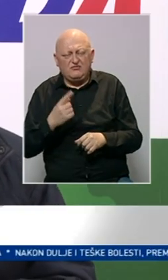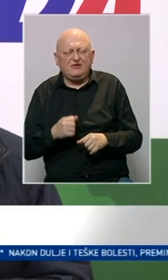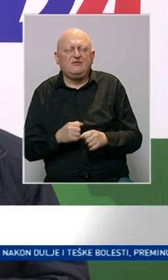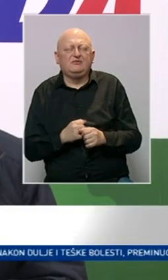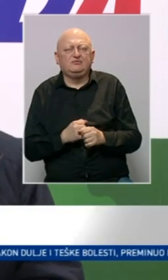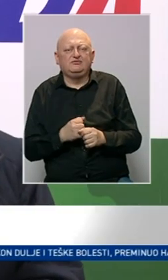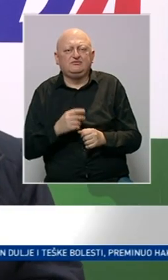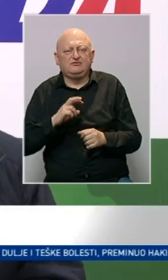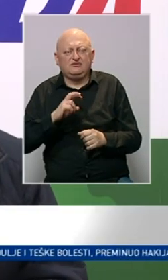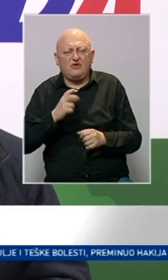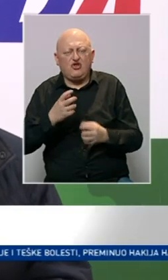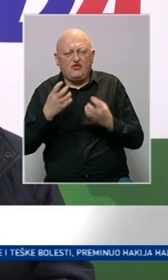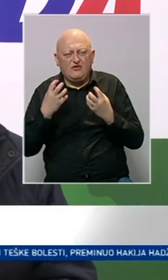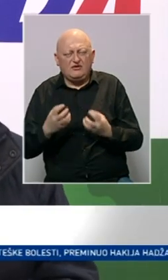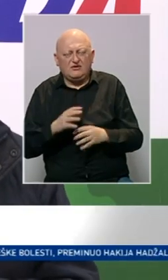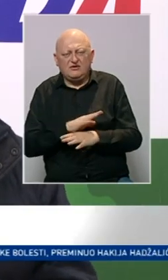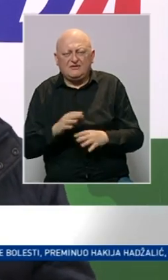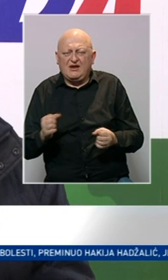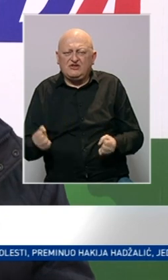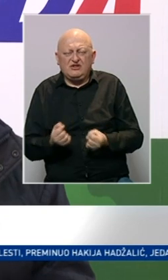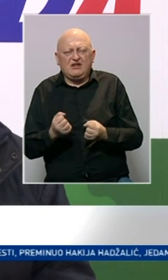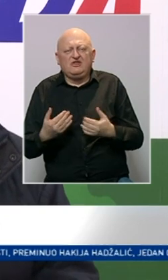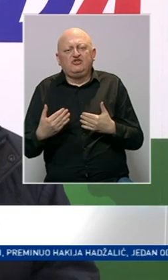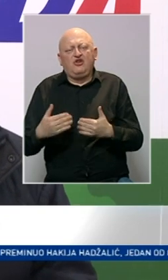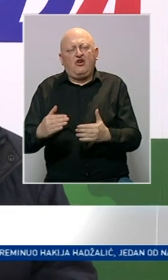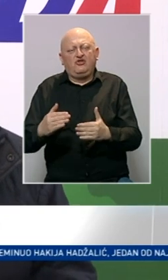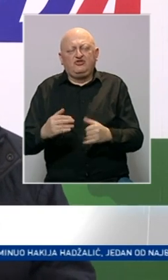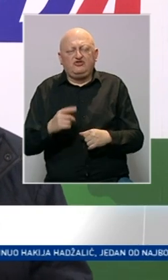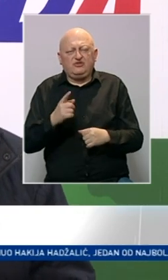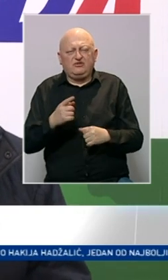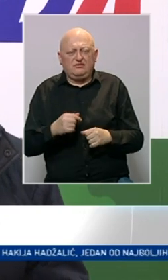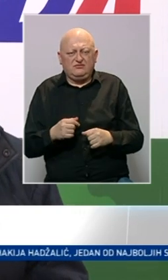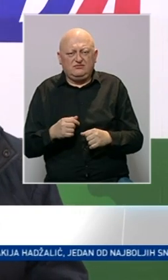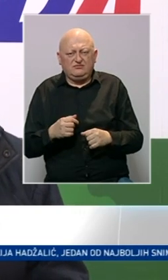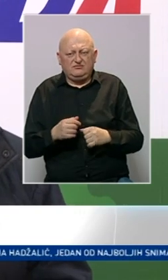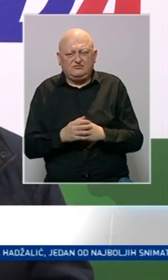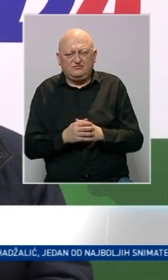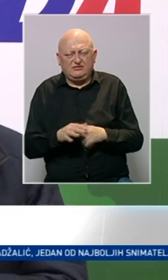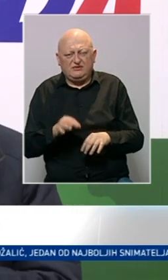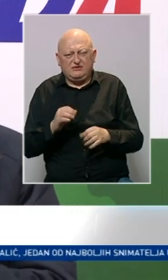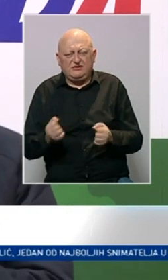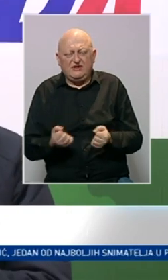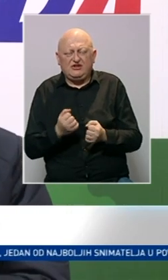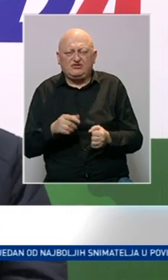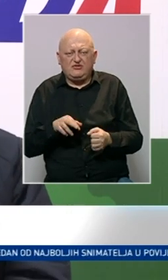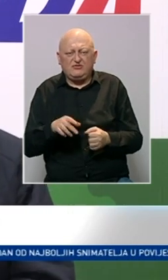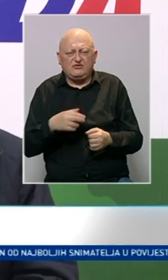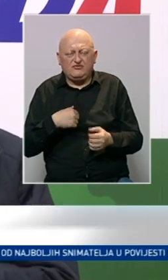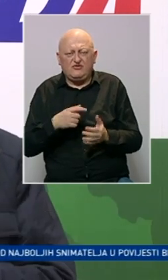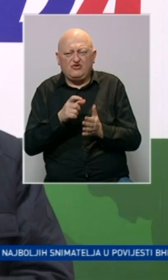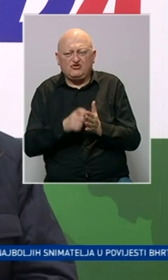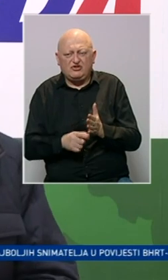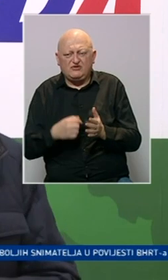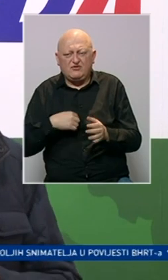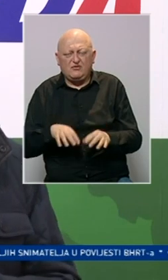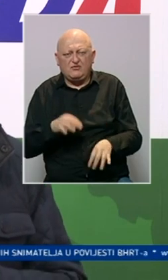odgovori tvrdi, jer svako se teško odriče onoga što drži u svojim rukama i teško mu izaće pred svoje članstvo i pred